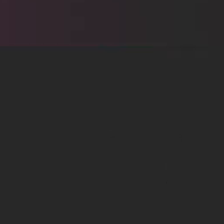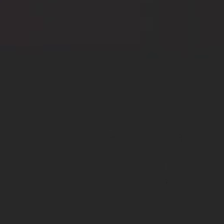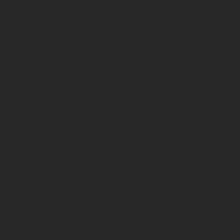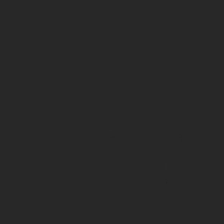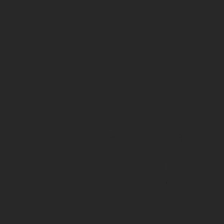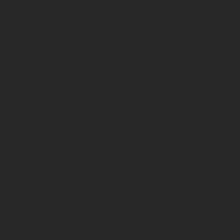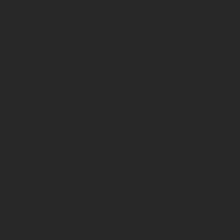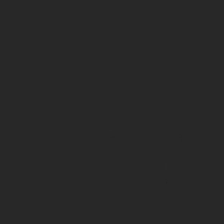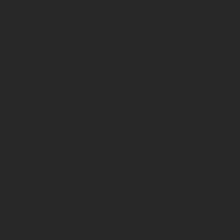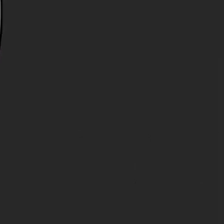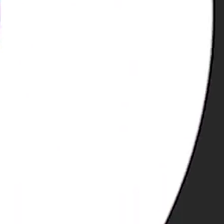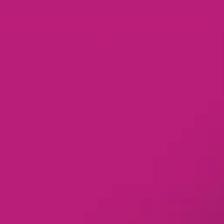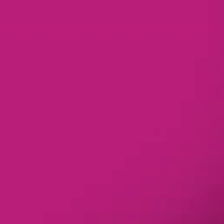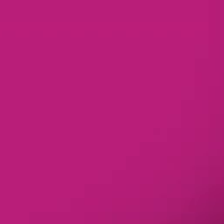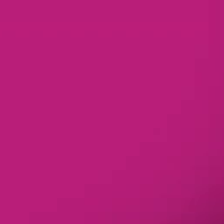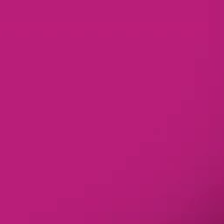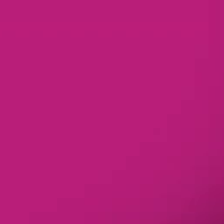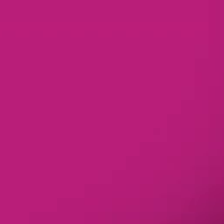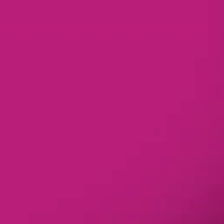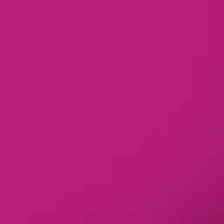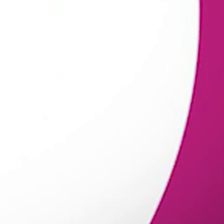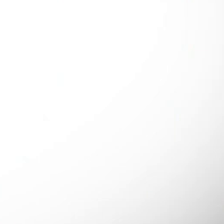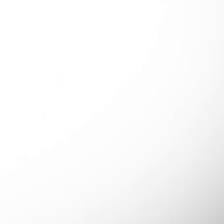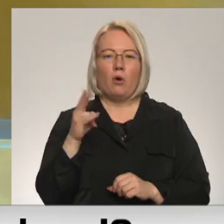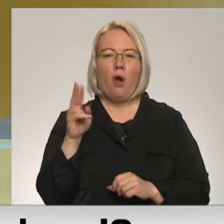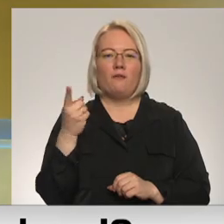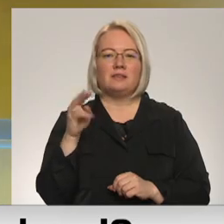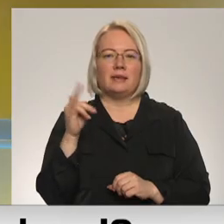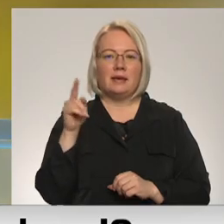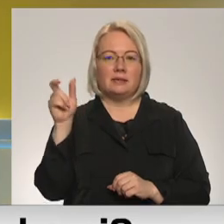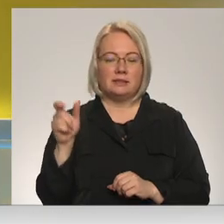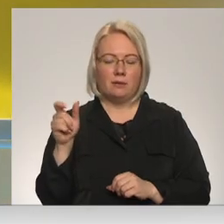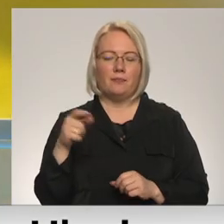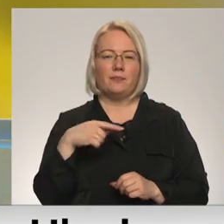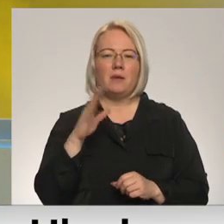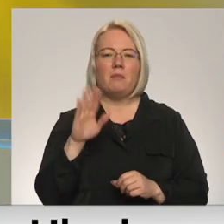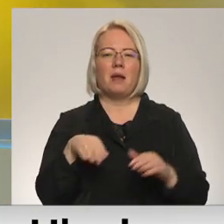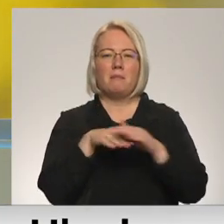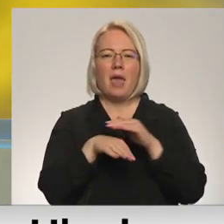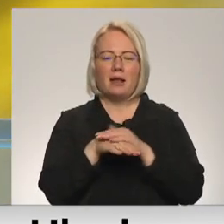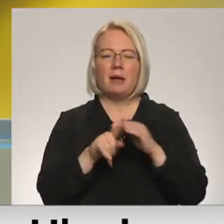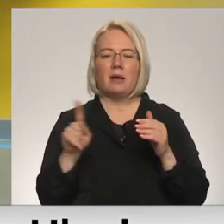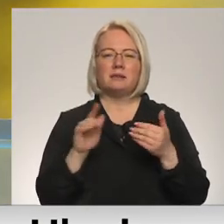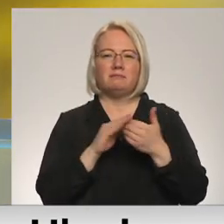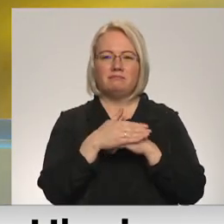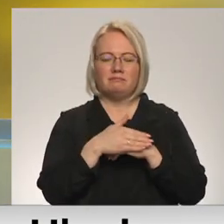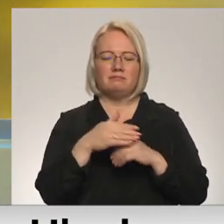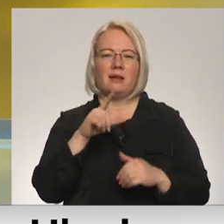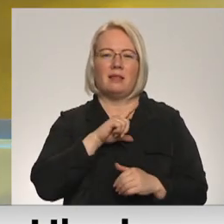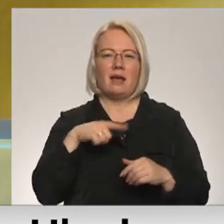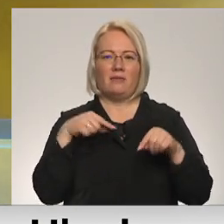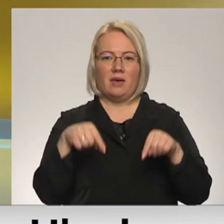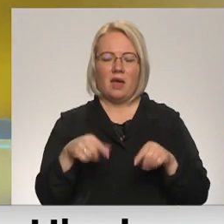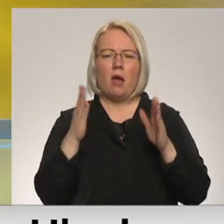Re, visi ēters ir te! Beigļiem, kuri glābjoties no kara Ukrainā, patvērušies Latvijā,